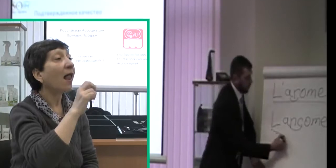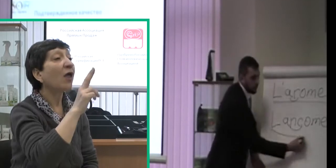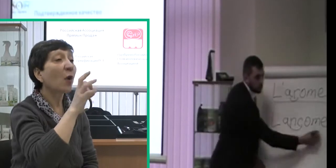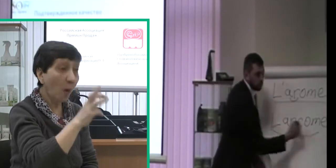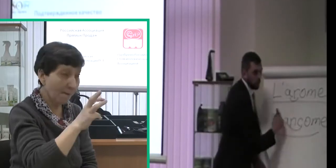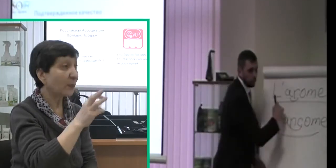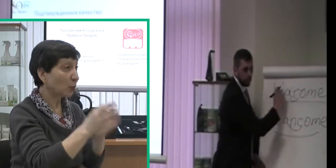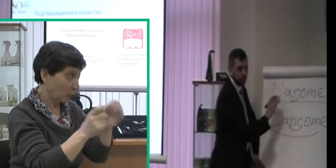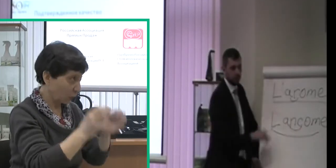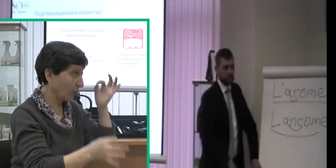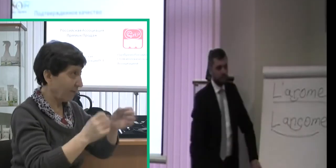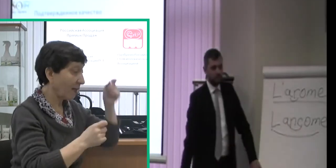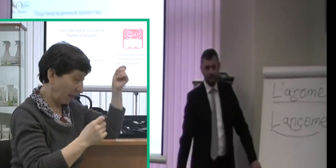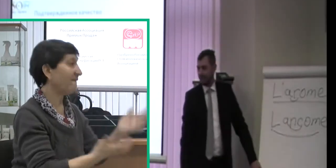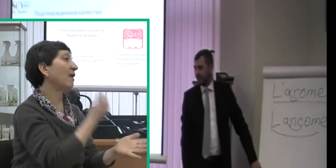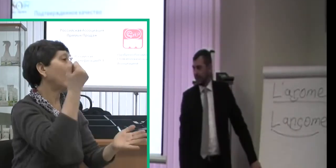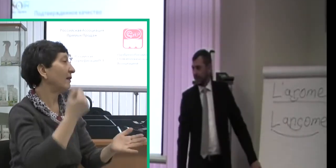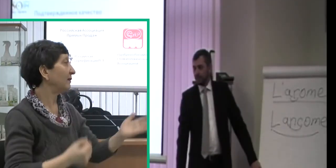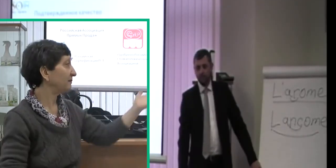Лангко выиграл в суд против ЛР.